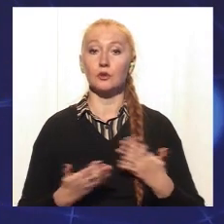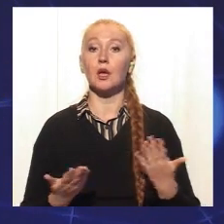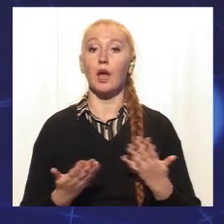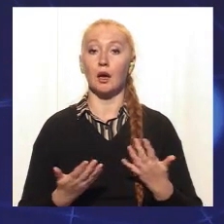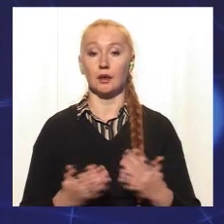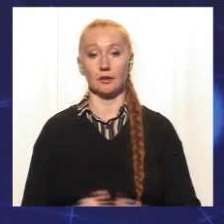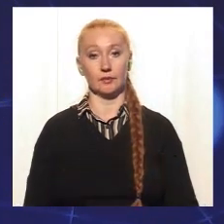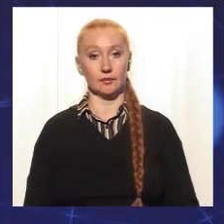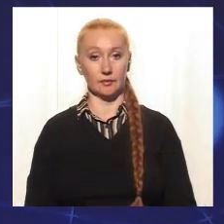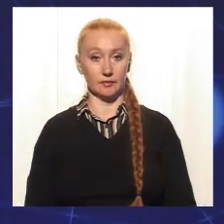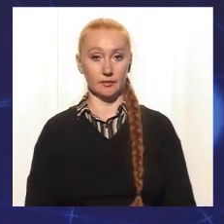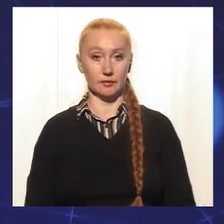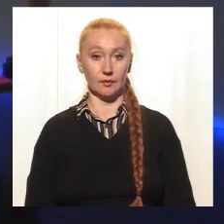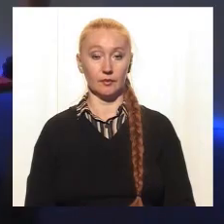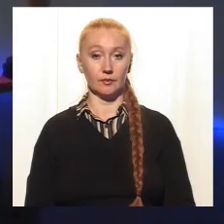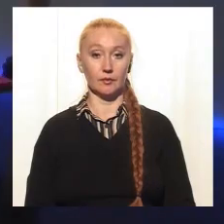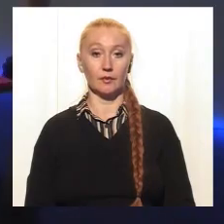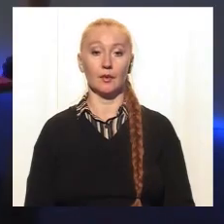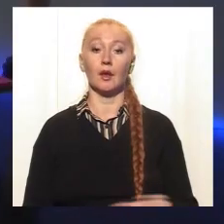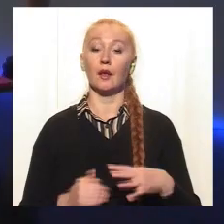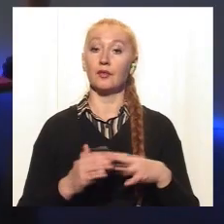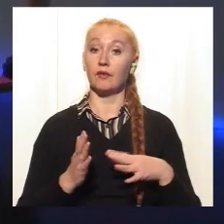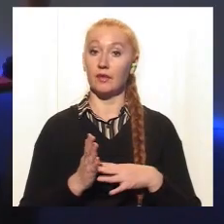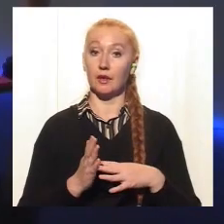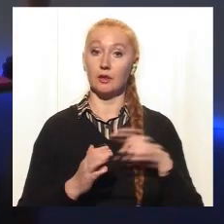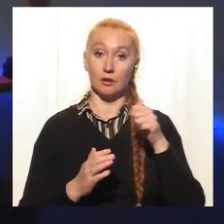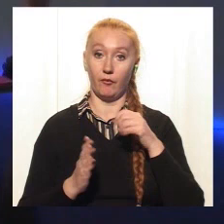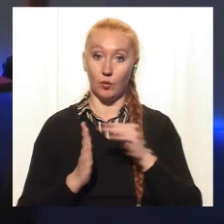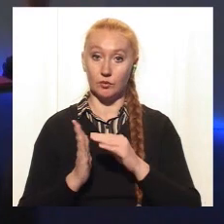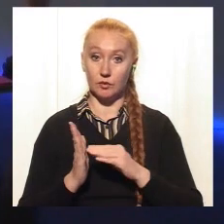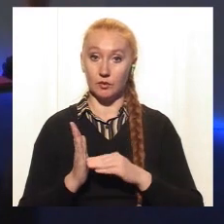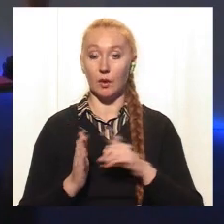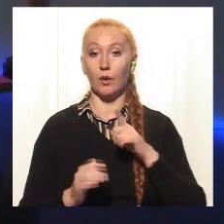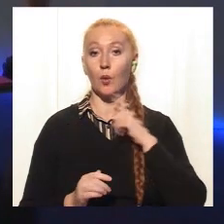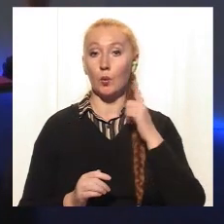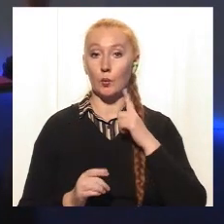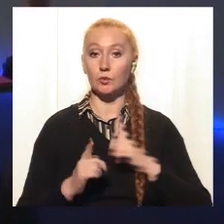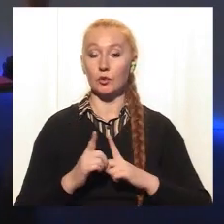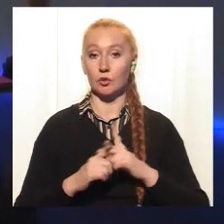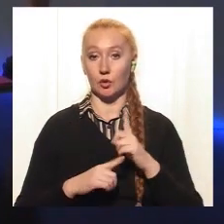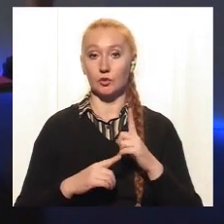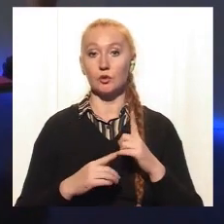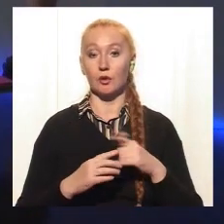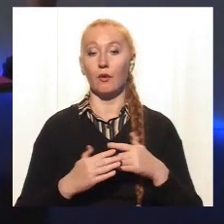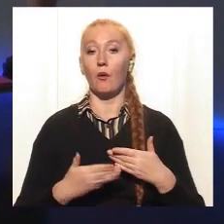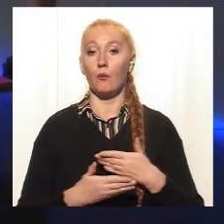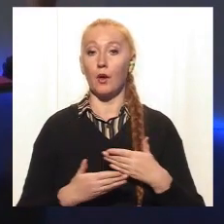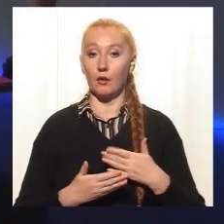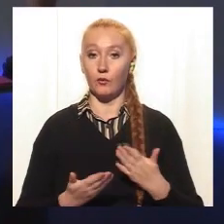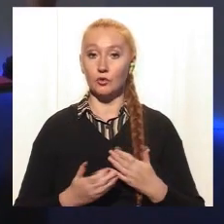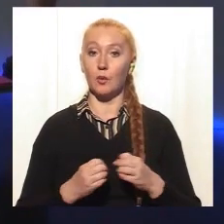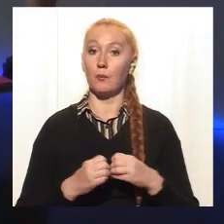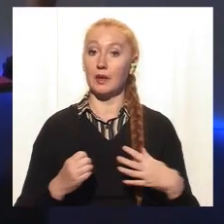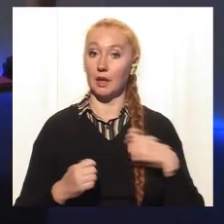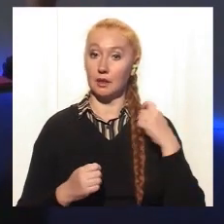Який він? По статистике 19-го року юноши починають в середній половині життя в 15